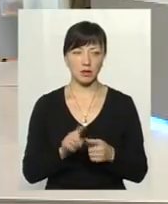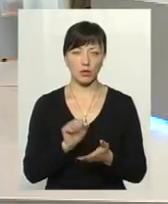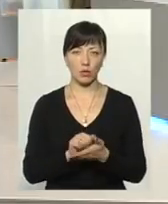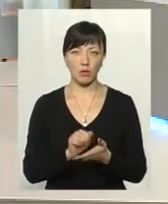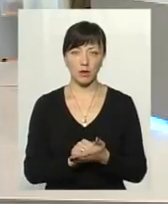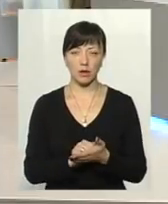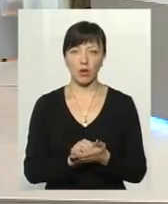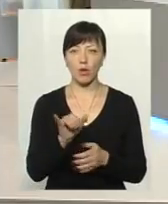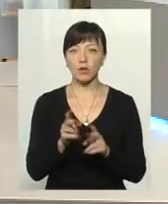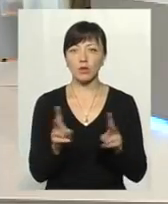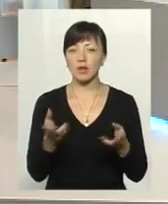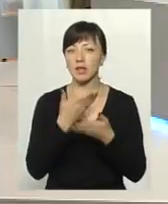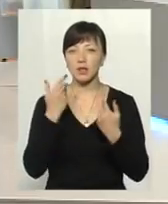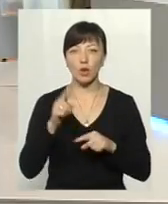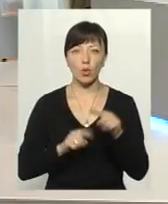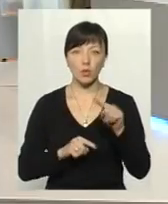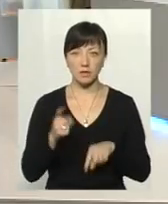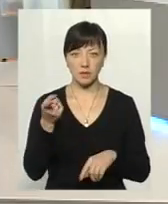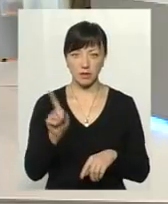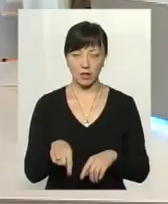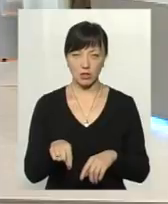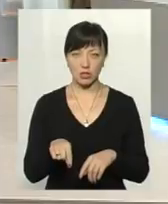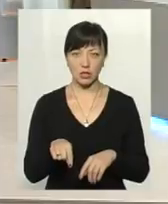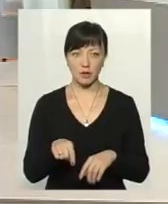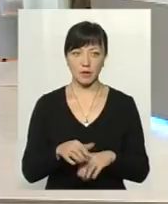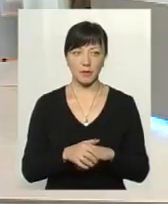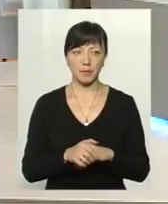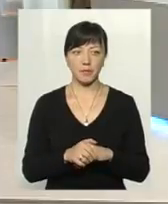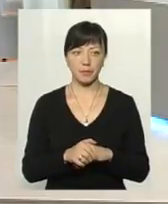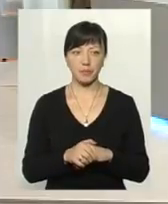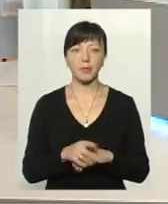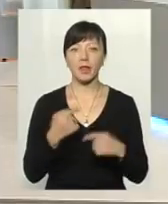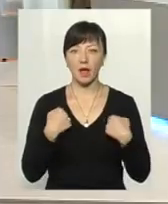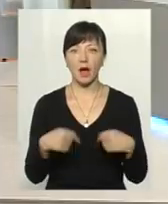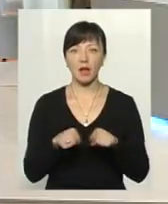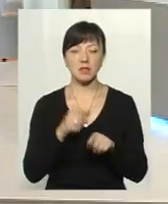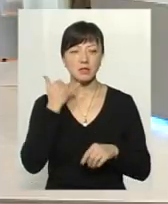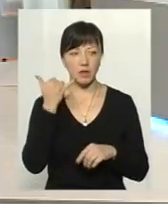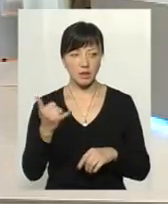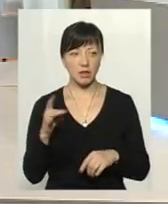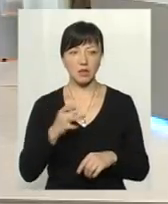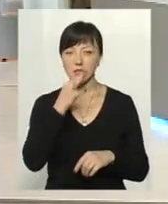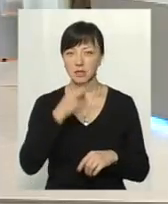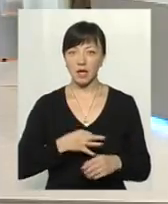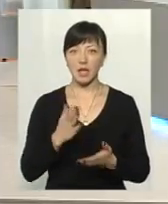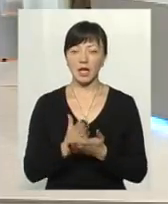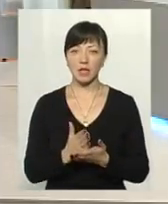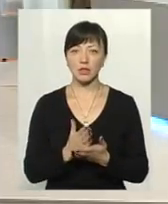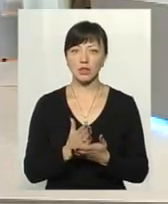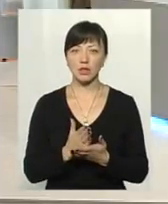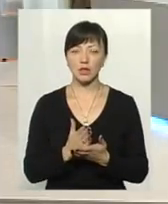документы, у которых і нет і родственників даже. Дякую, розуміло. Я как-то звонил один раз, я говорю, так є ж це,